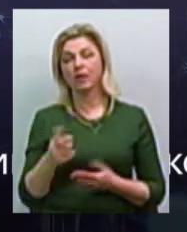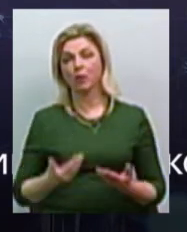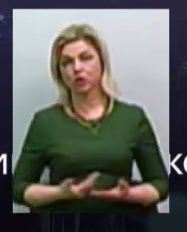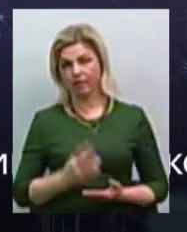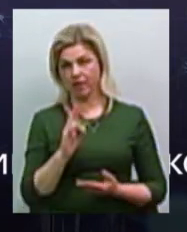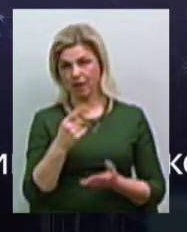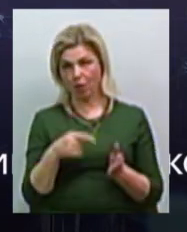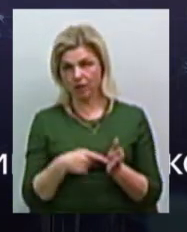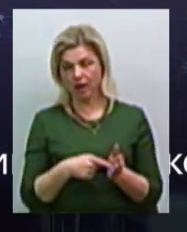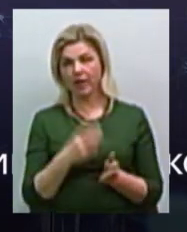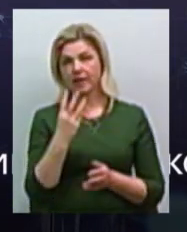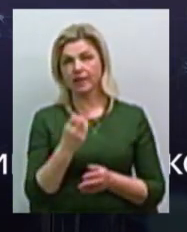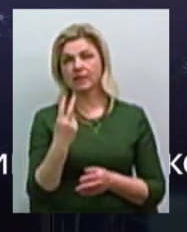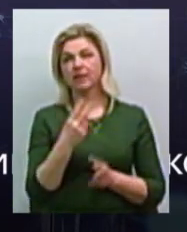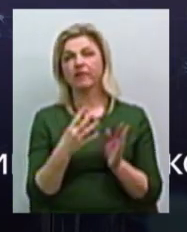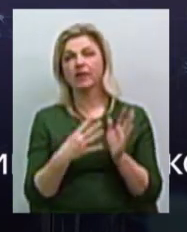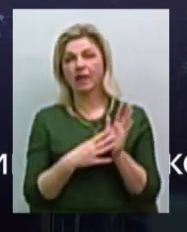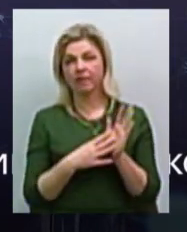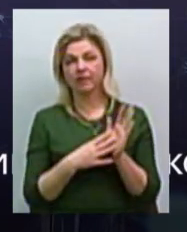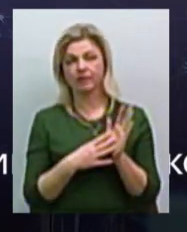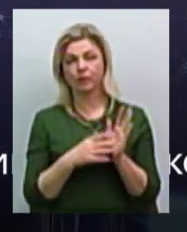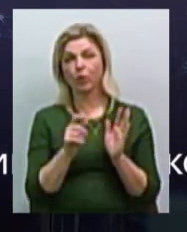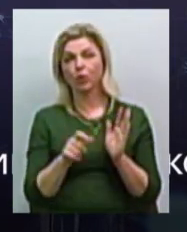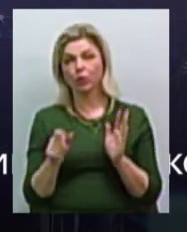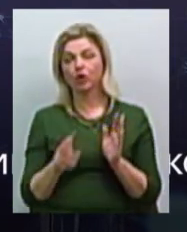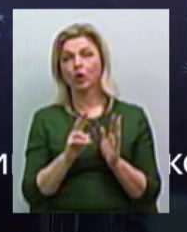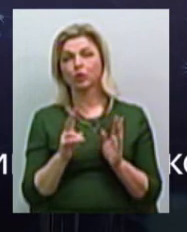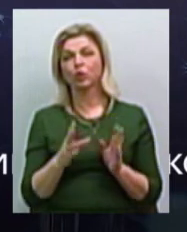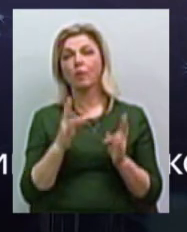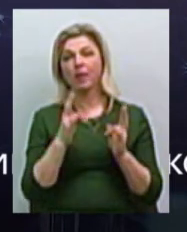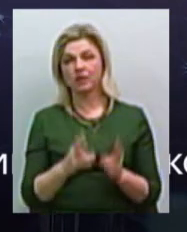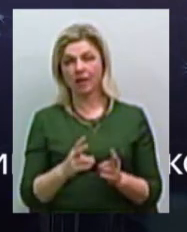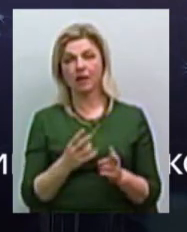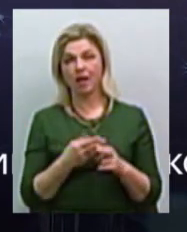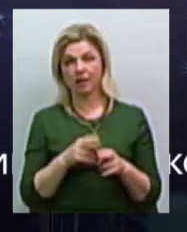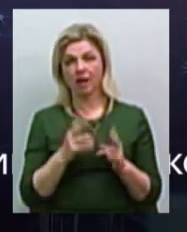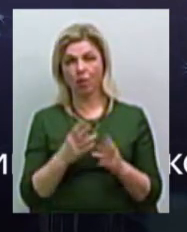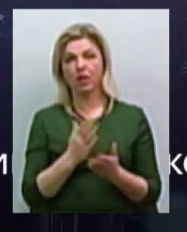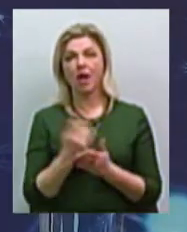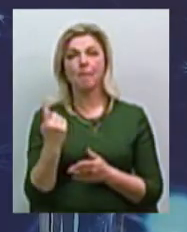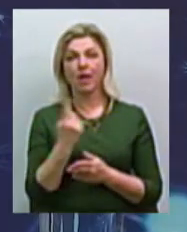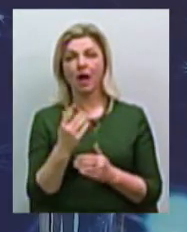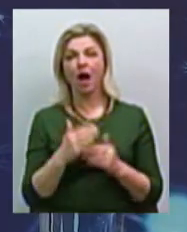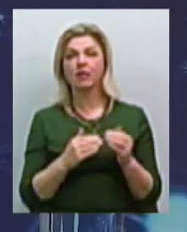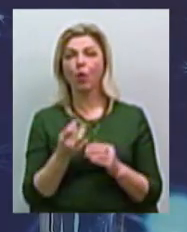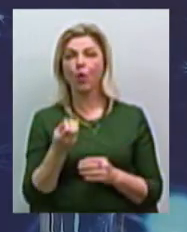329 осіб, які постраждали внаслідок катастрофи, є першою категорією,